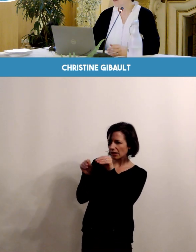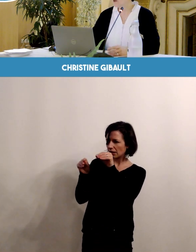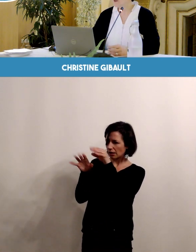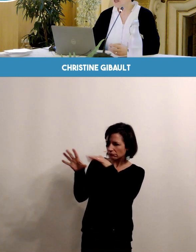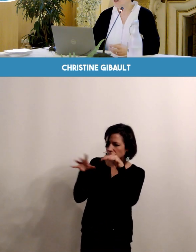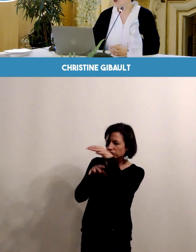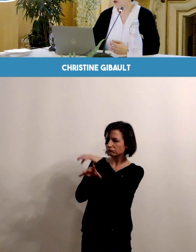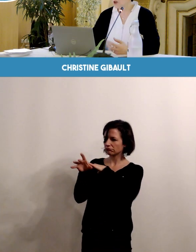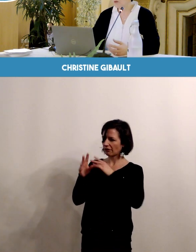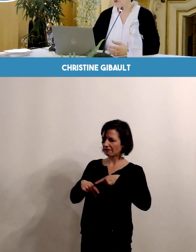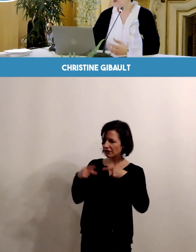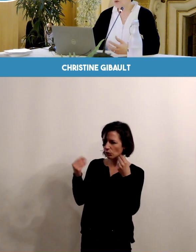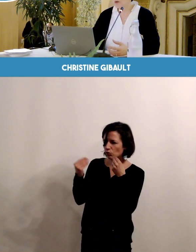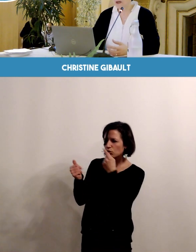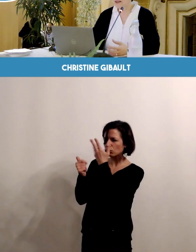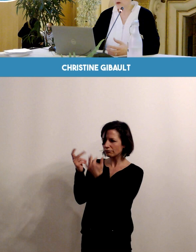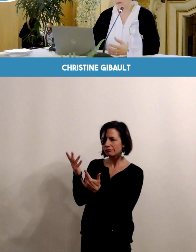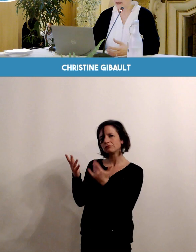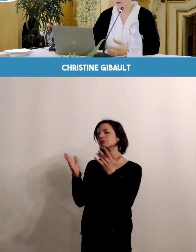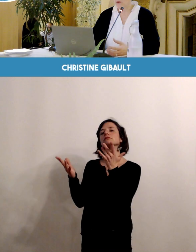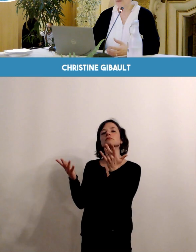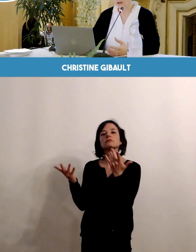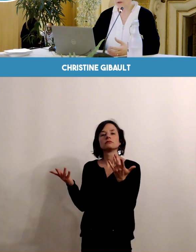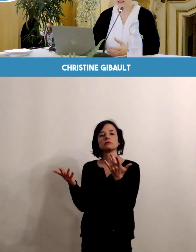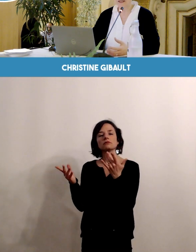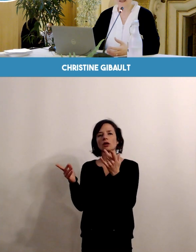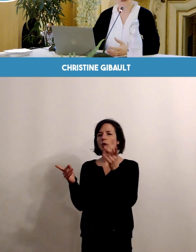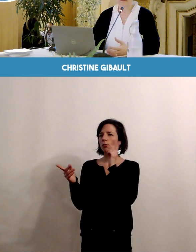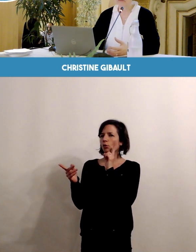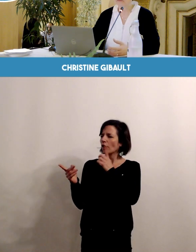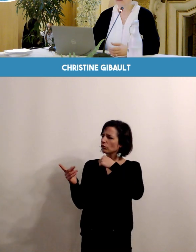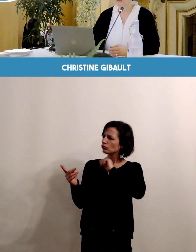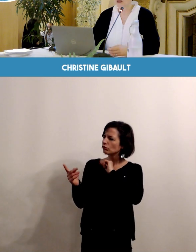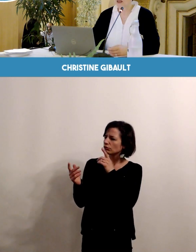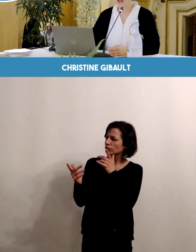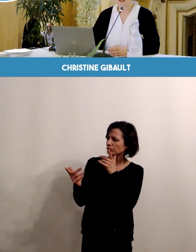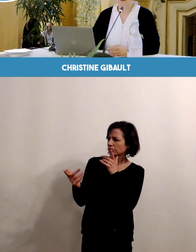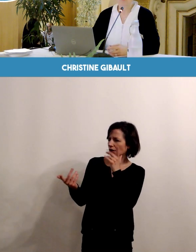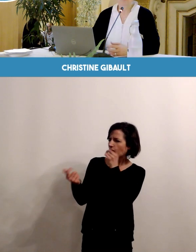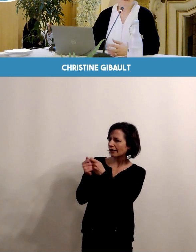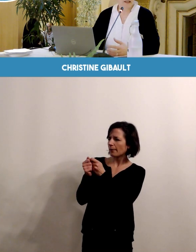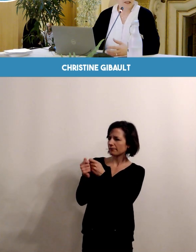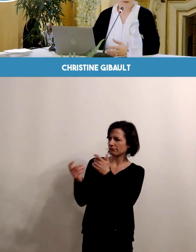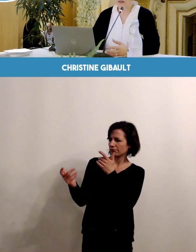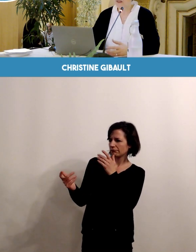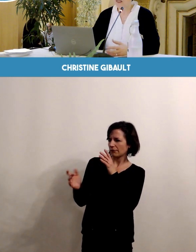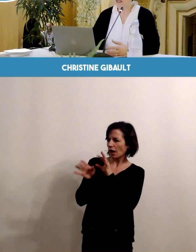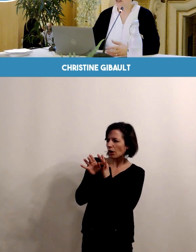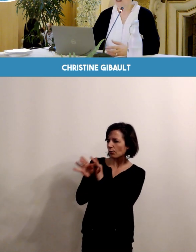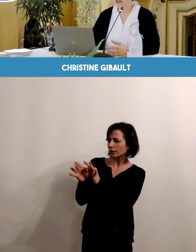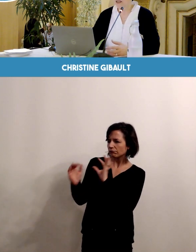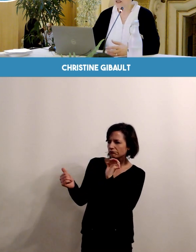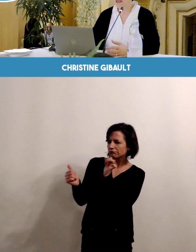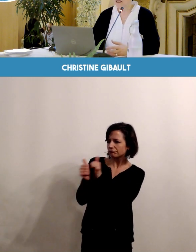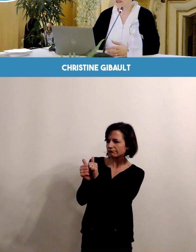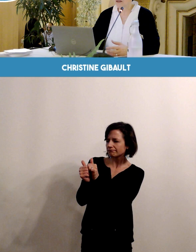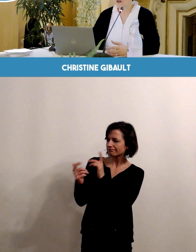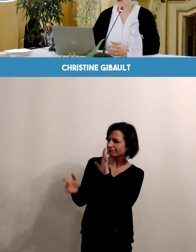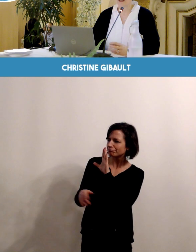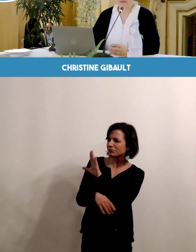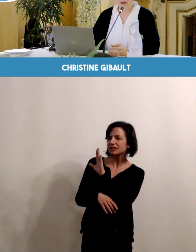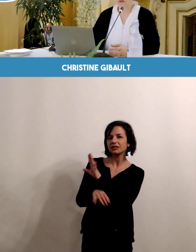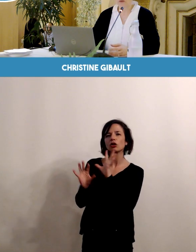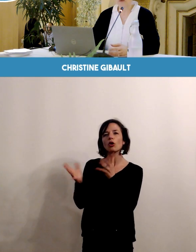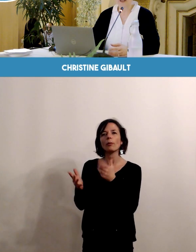pour évaluer l'ensemble de vos besoins d'accompagnement personnalisé. Aucun examen physique n'est réalisé,